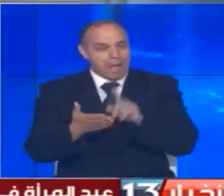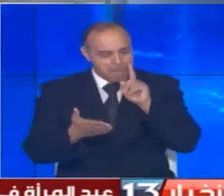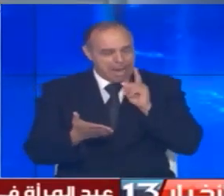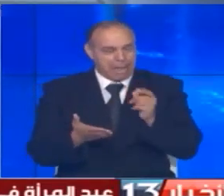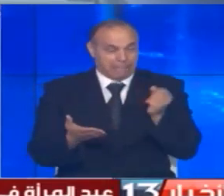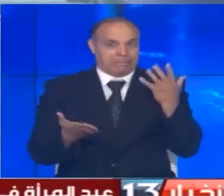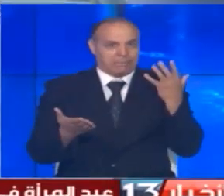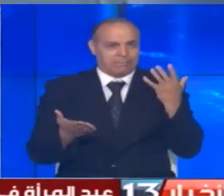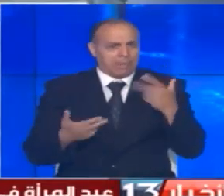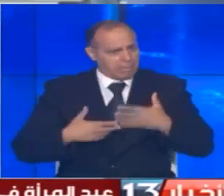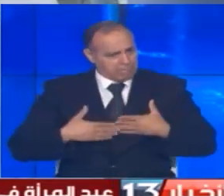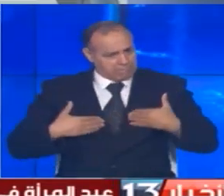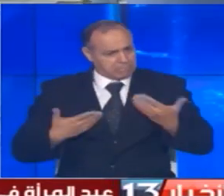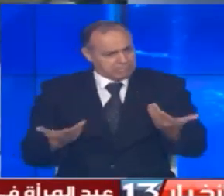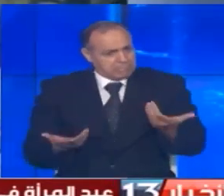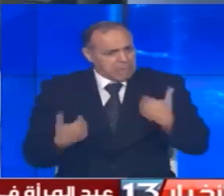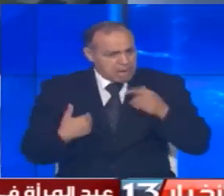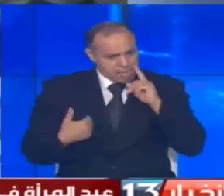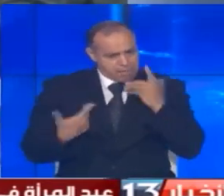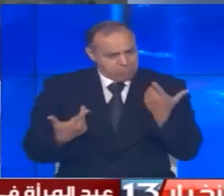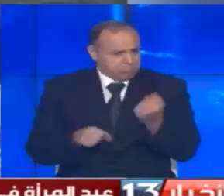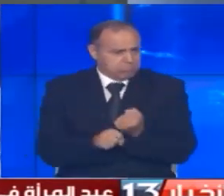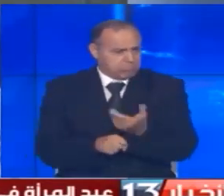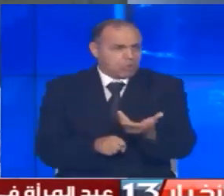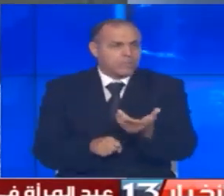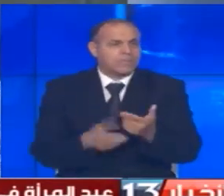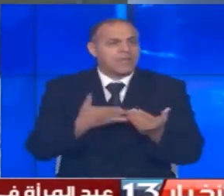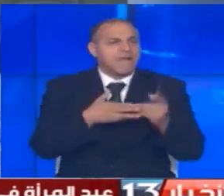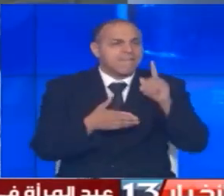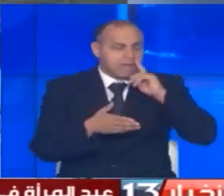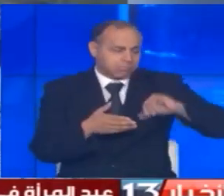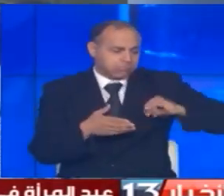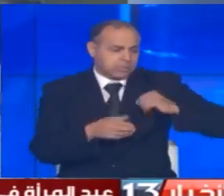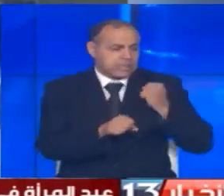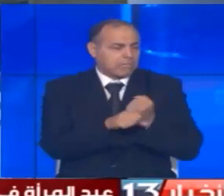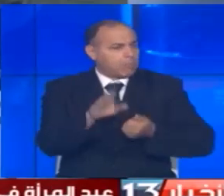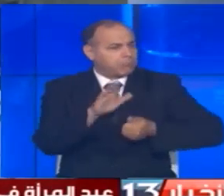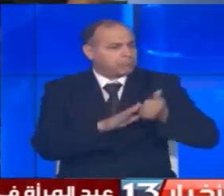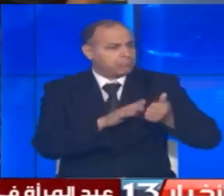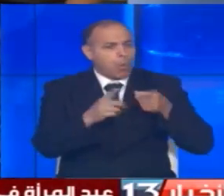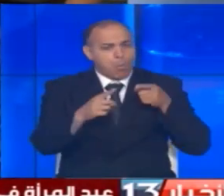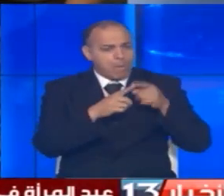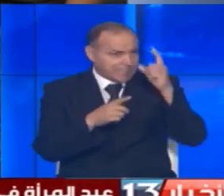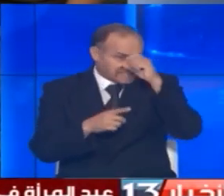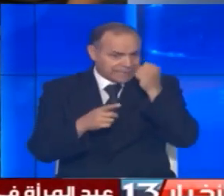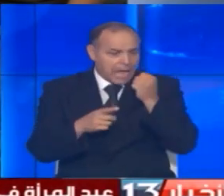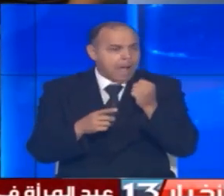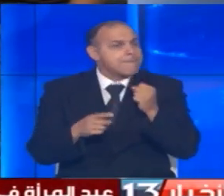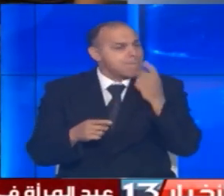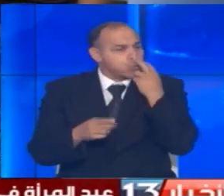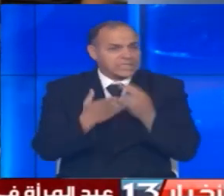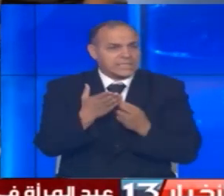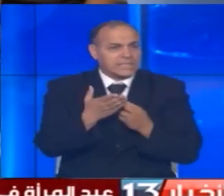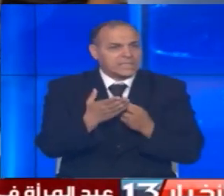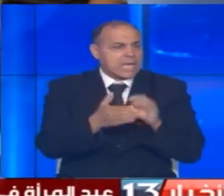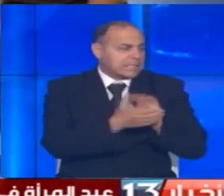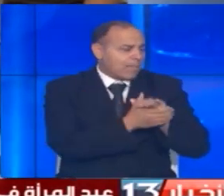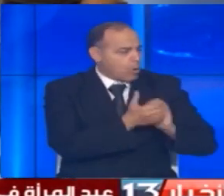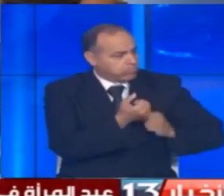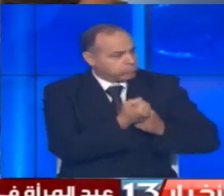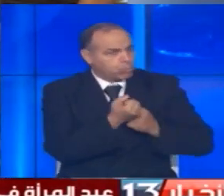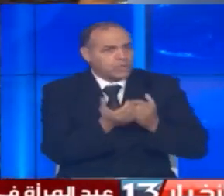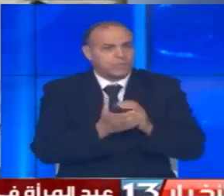حاجة تفرحني أكيد برشا اندماج هذه الشابة في العمل ونجاحها في المهمات الأمنية يساهم فيه تشجيع زملائها